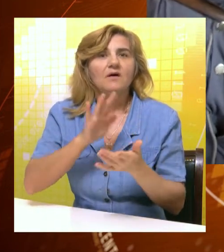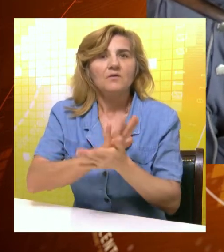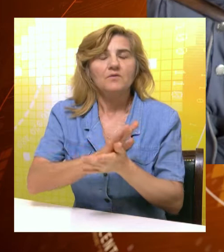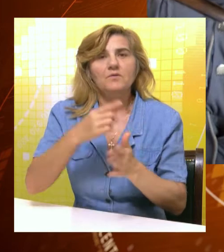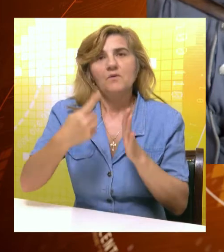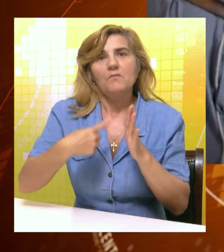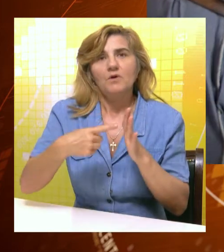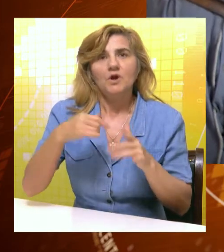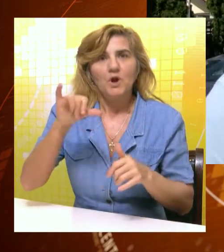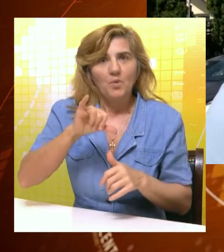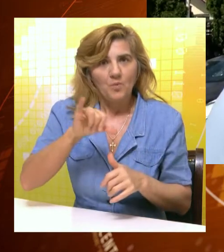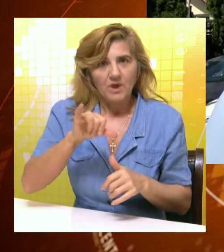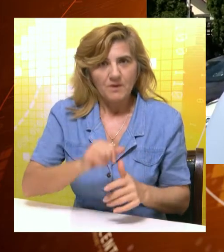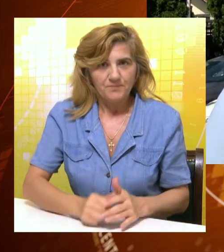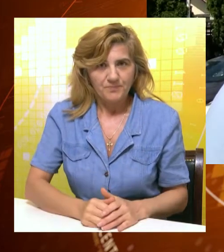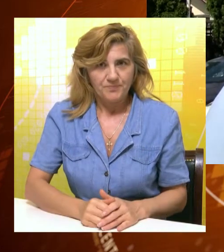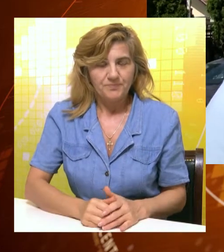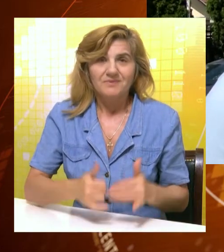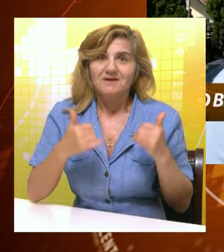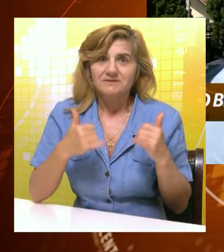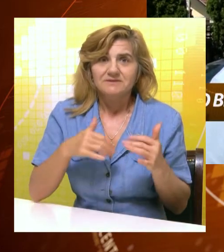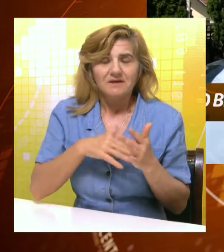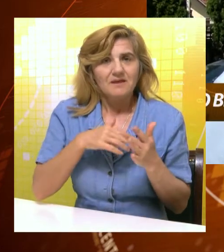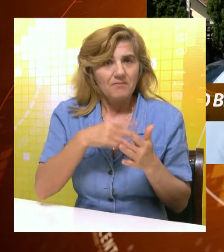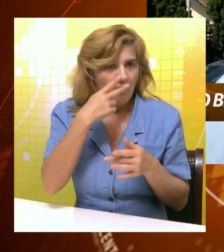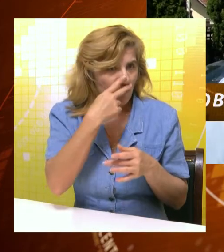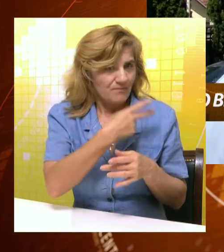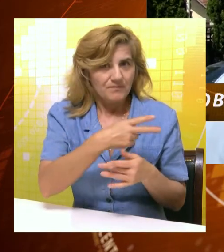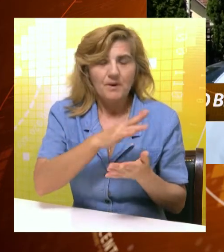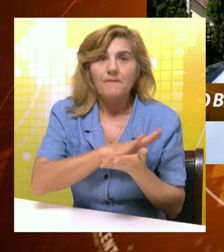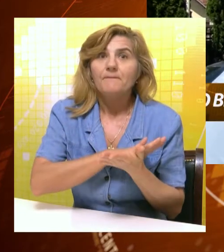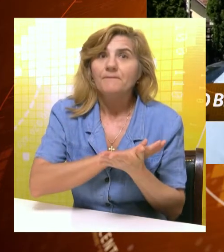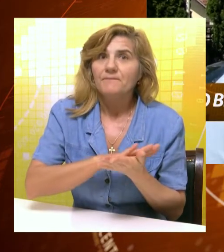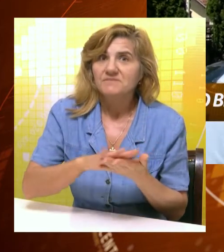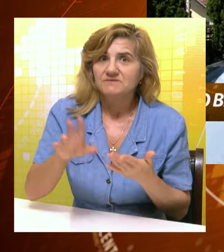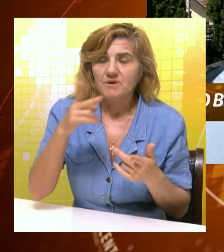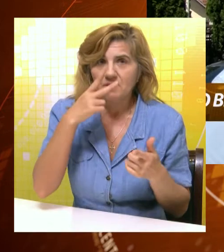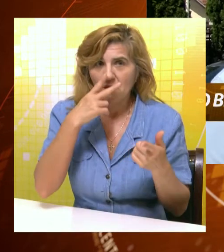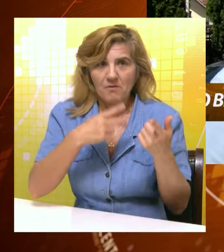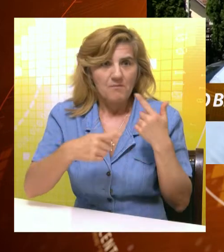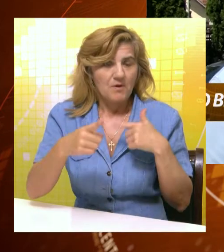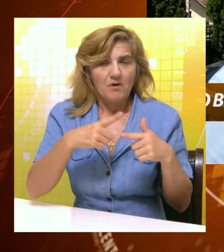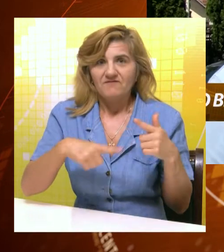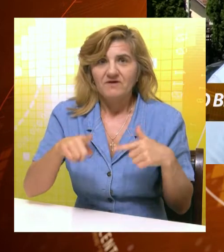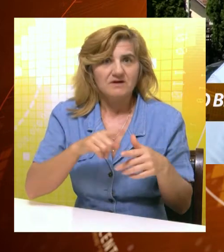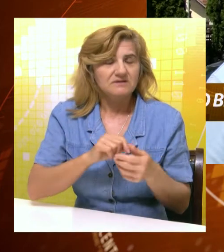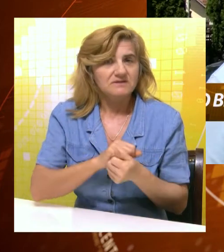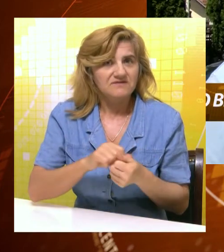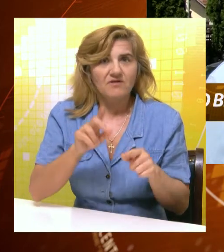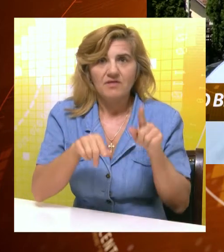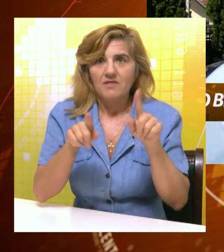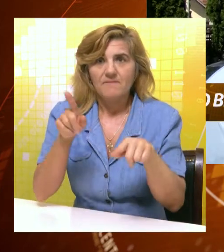i motornog ulja. Trenutno pošto je sad sezona provera, znači besplatna provera klima na vozilima,